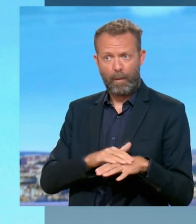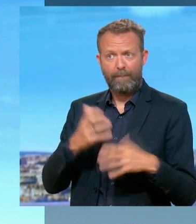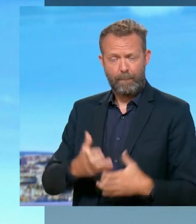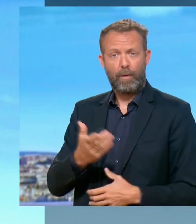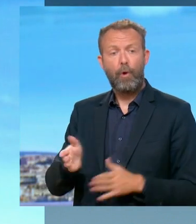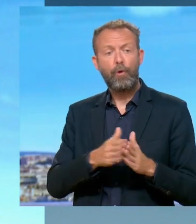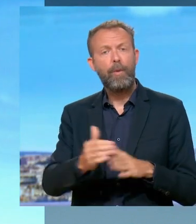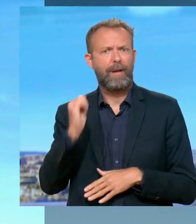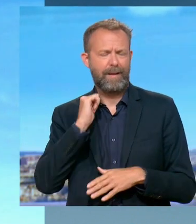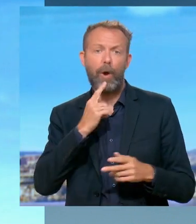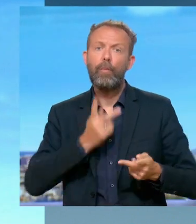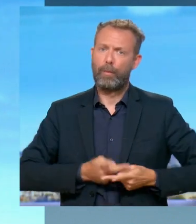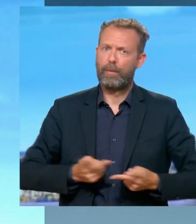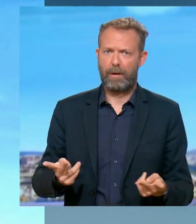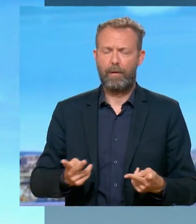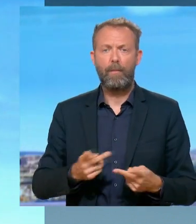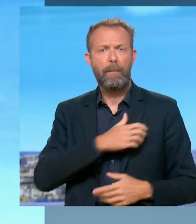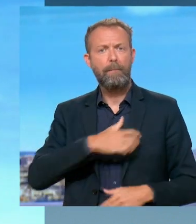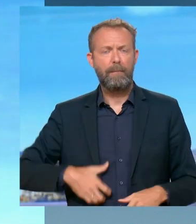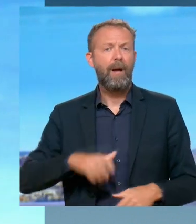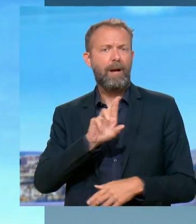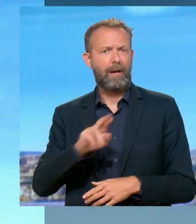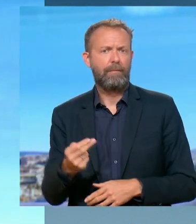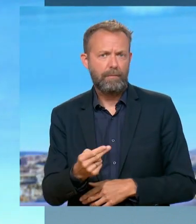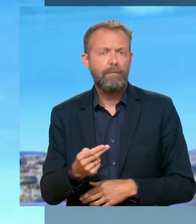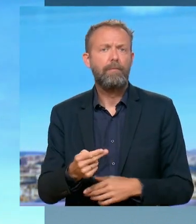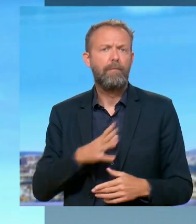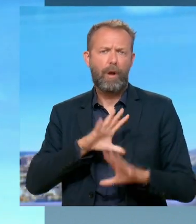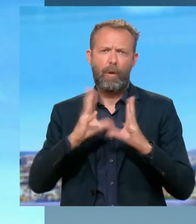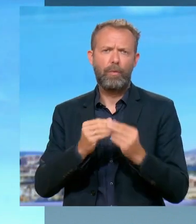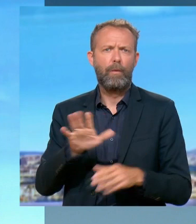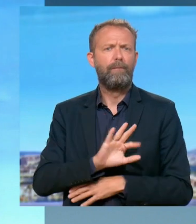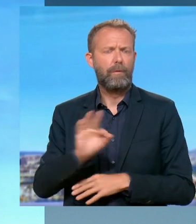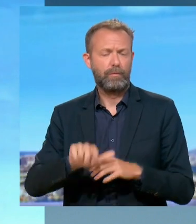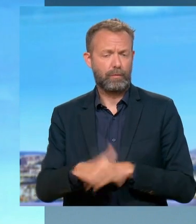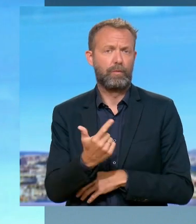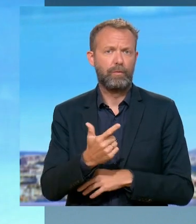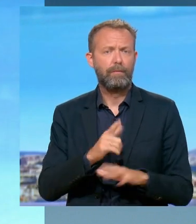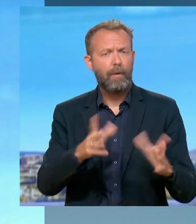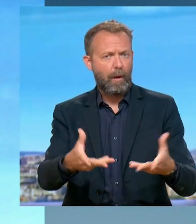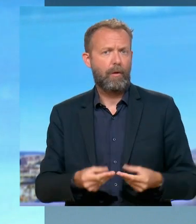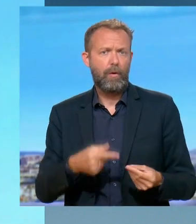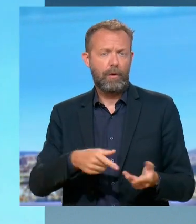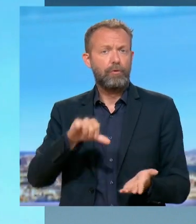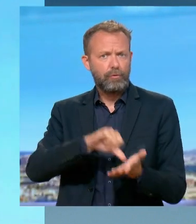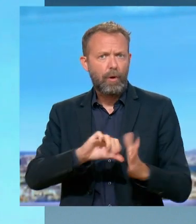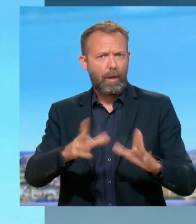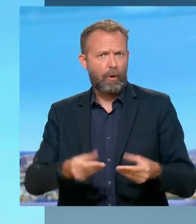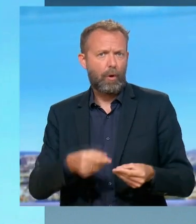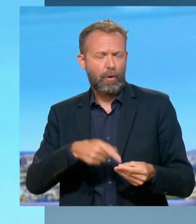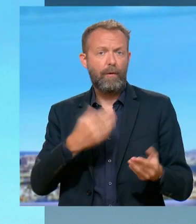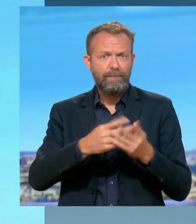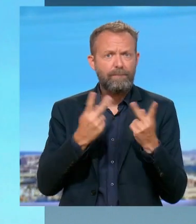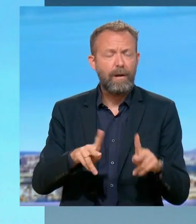hier, publiquement, à des maires du Rassemblement National, il y en a 12 en France, d'accueillir ces centres de rétention dans leur commune.